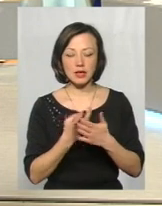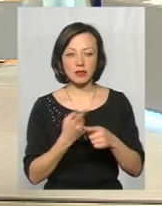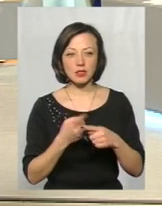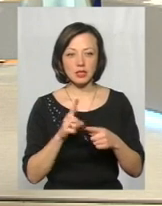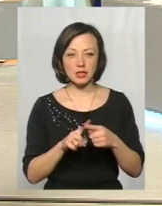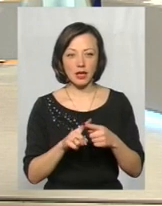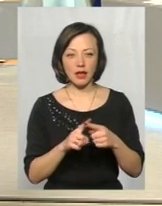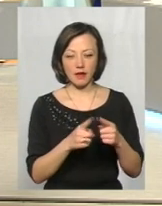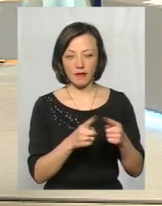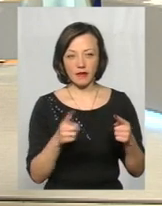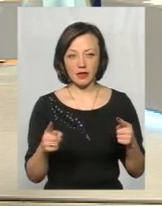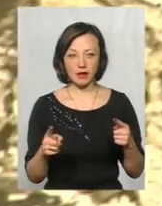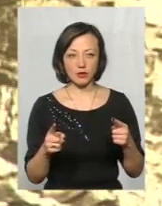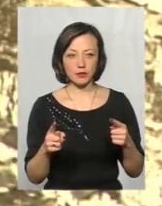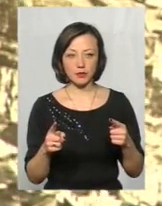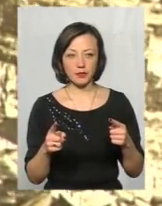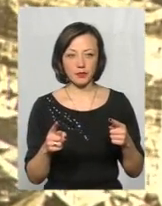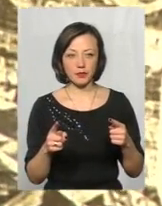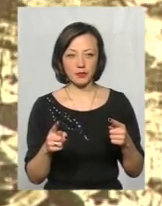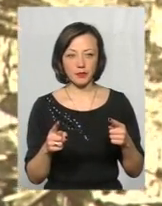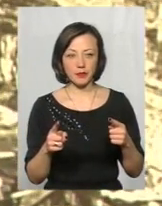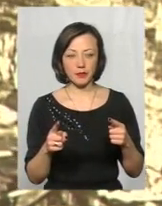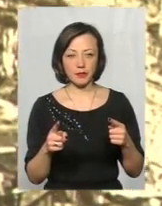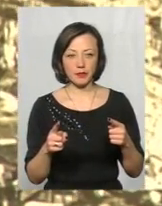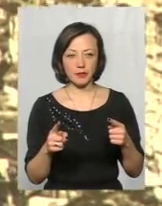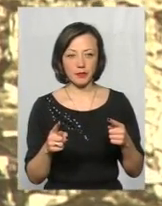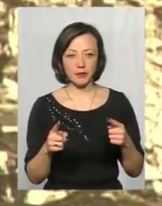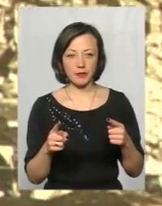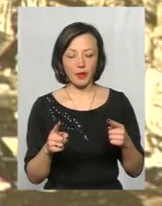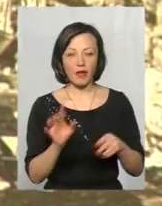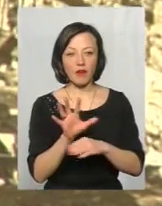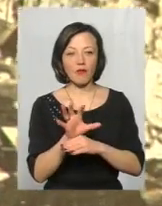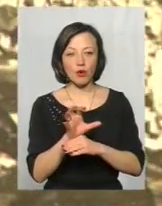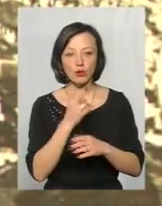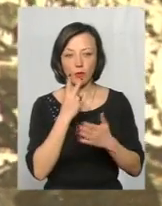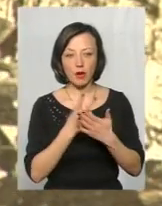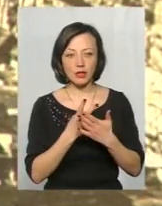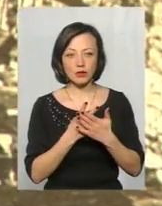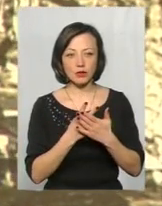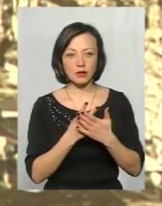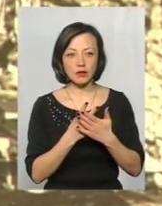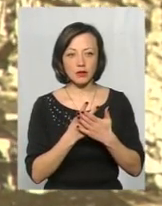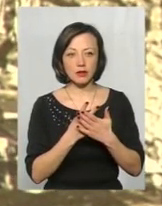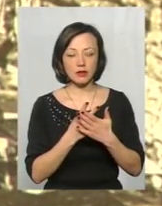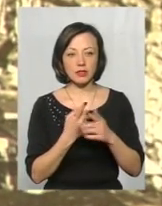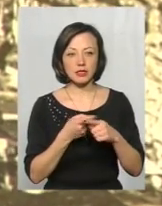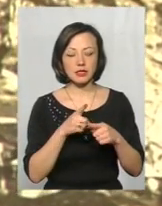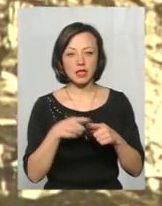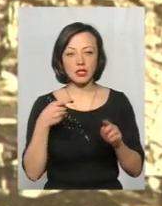відрізок. Ми тут бачимо на цій фотосвітленні, ось тут, це